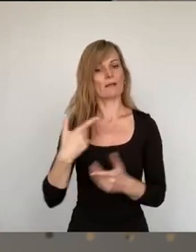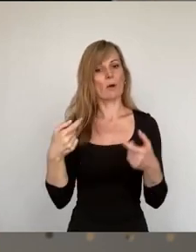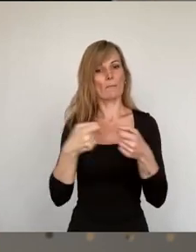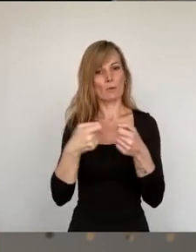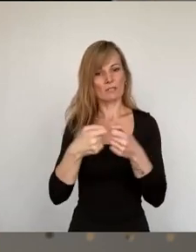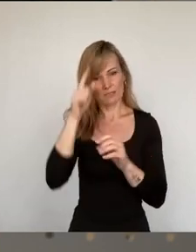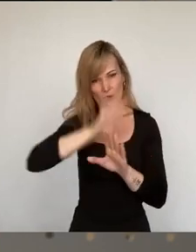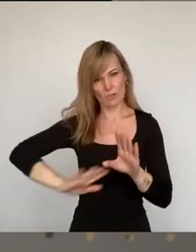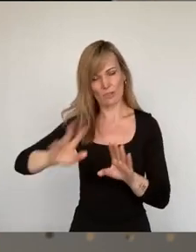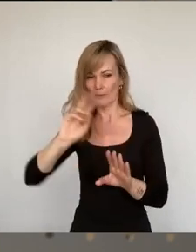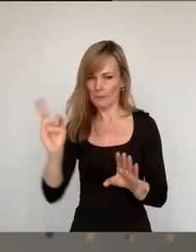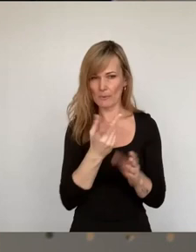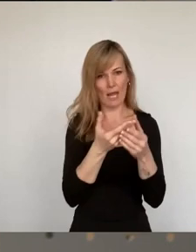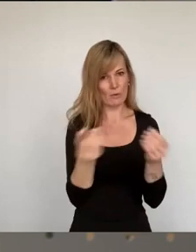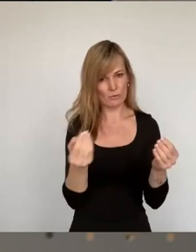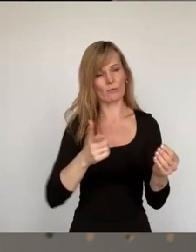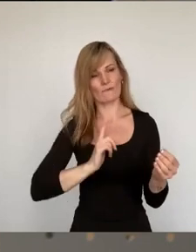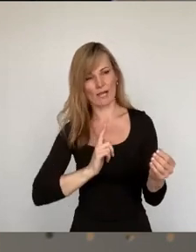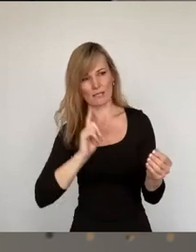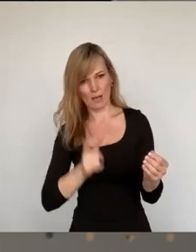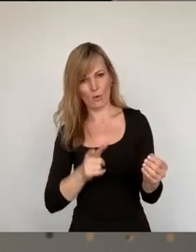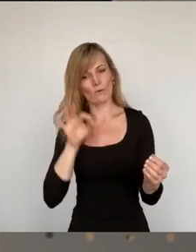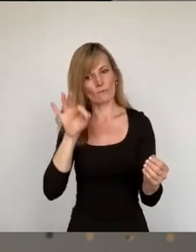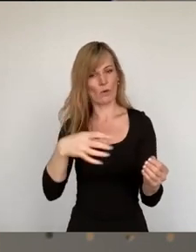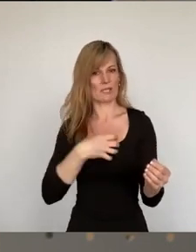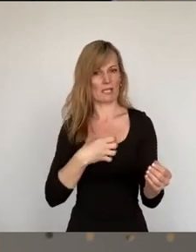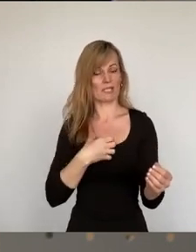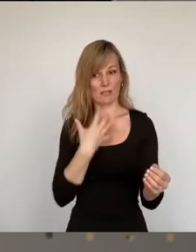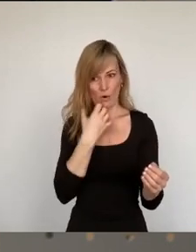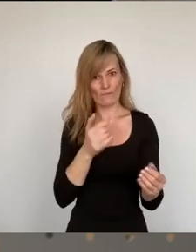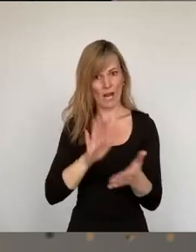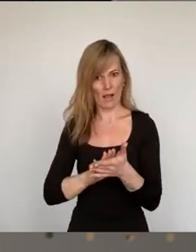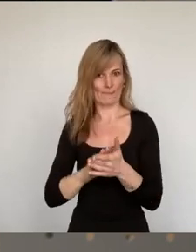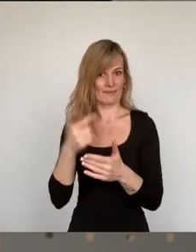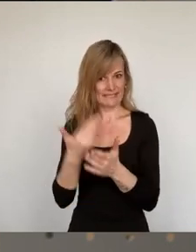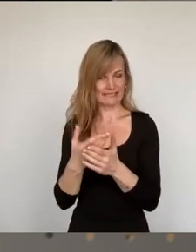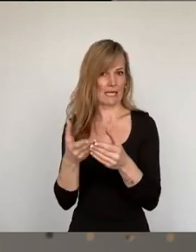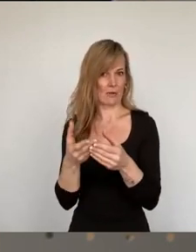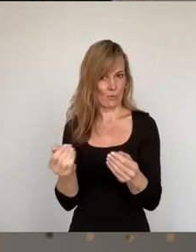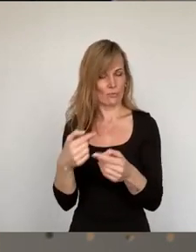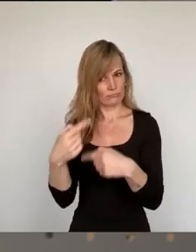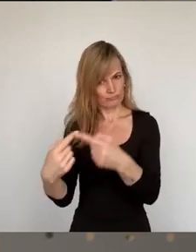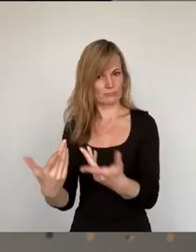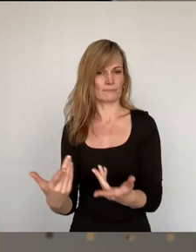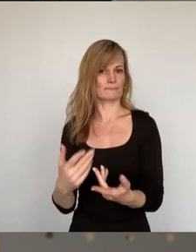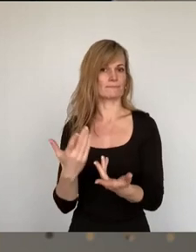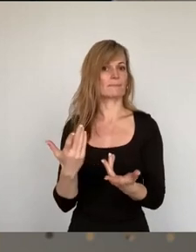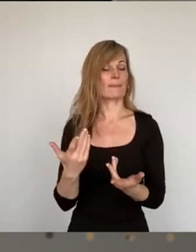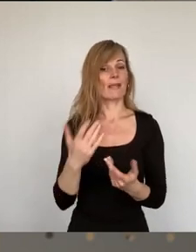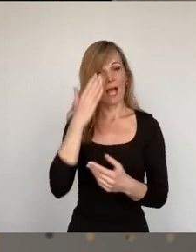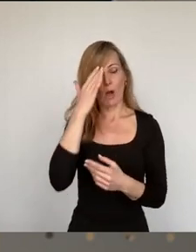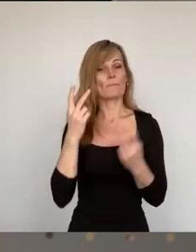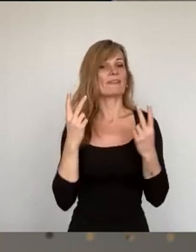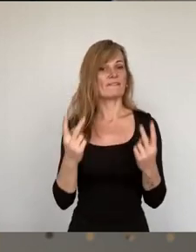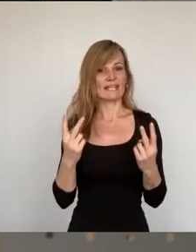auch für Dresden eine Lösung haben, die funktioniert. Am wichtigsten, und das unterscheidet uns von der AfD,